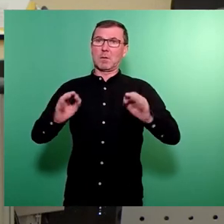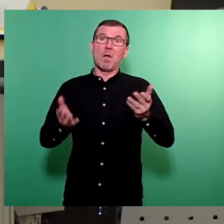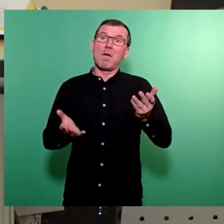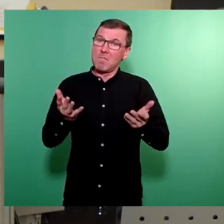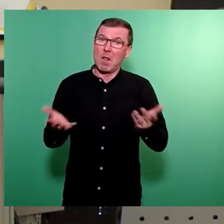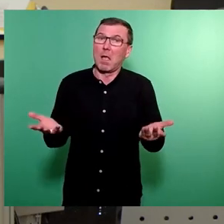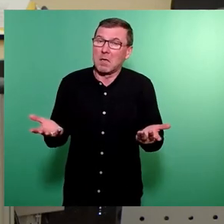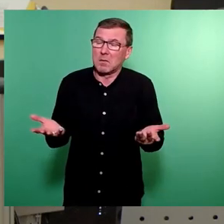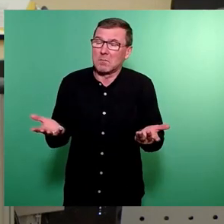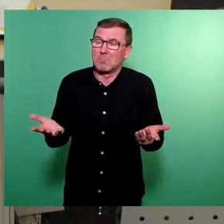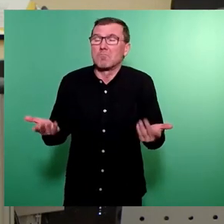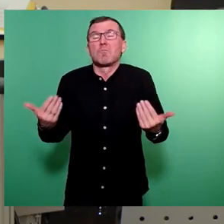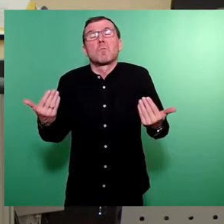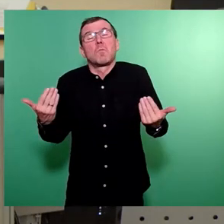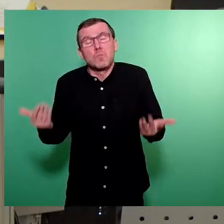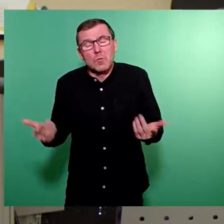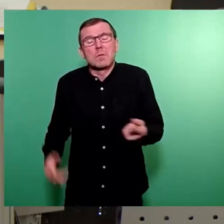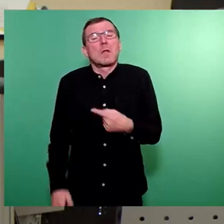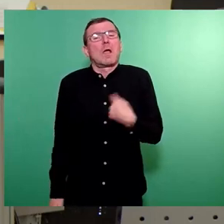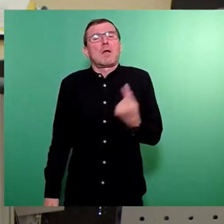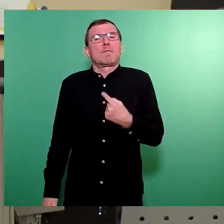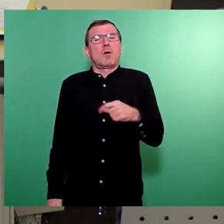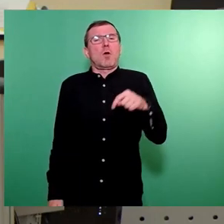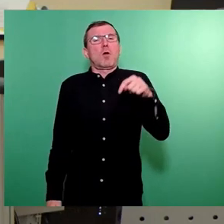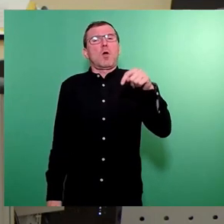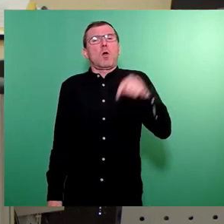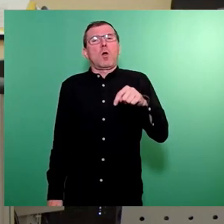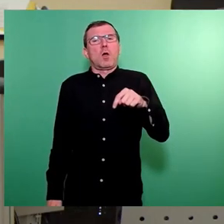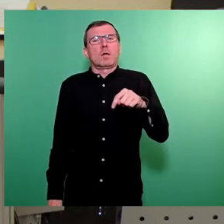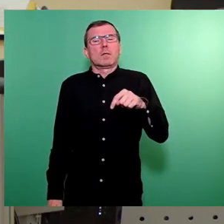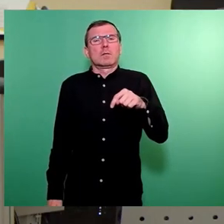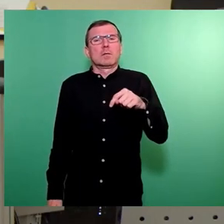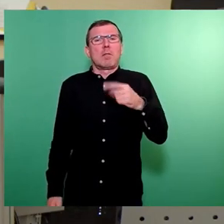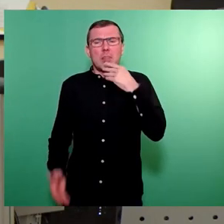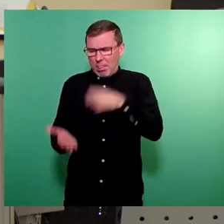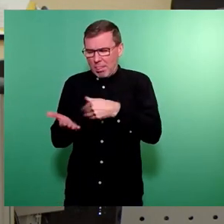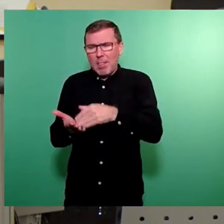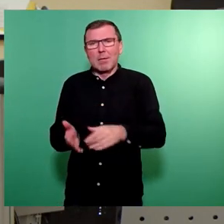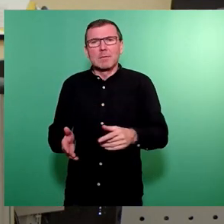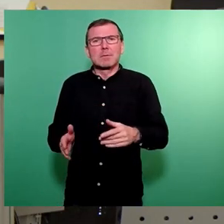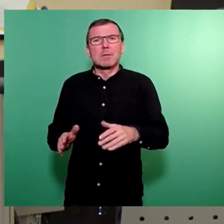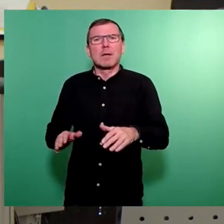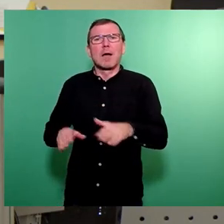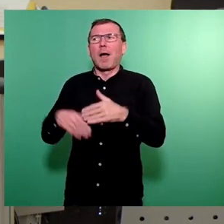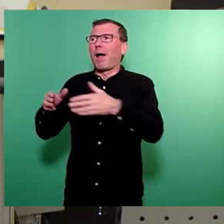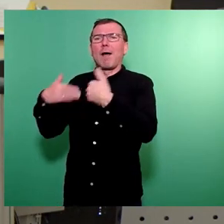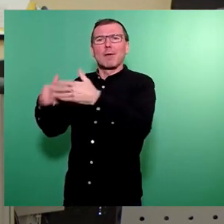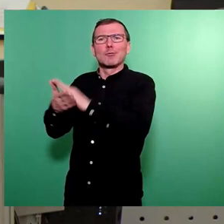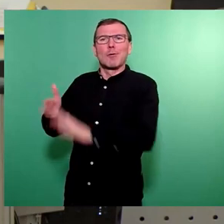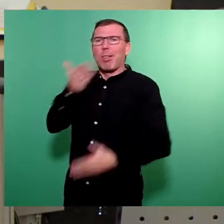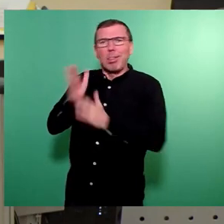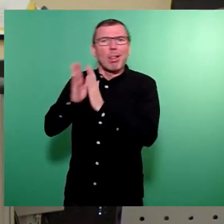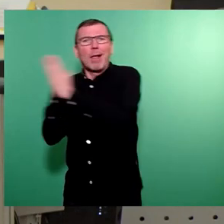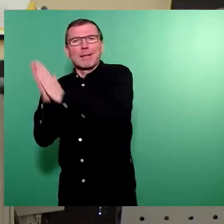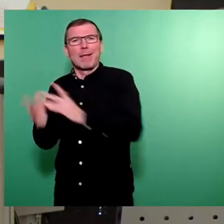Nun, wir werden uns heute nicht mit Sekundenkleber an die Fraktionstüren kleben. Wir